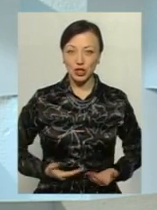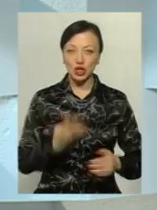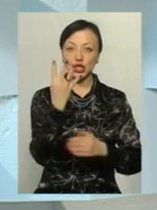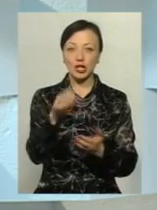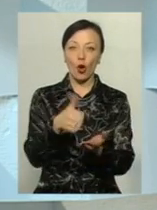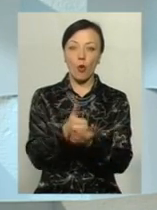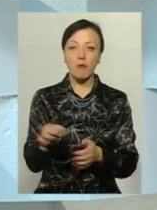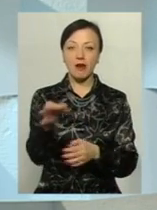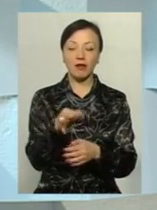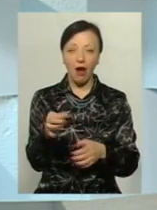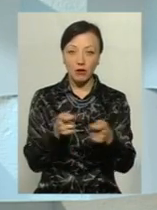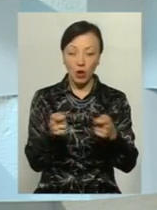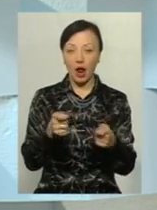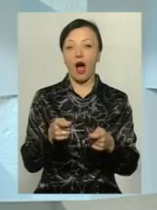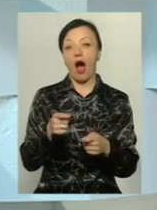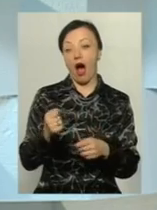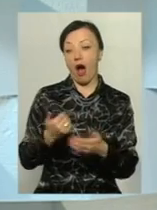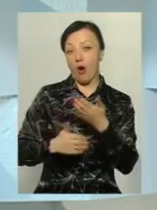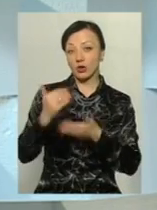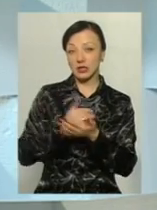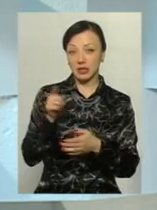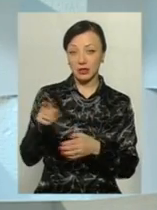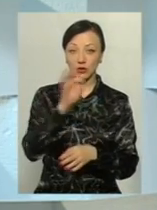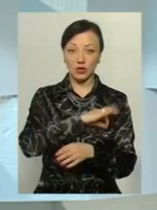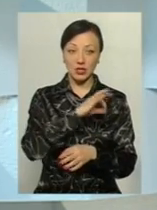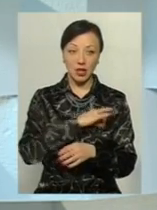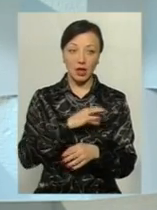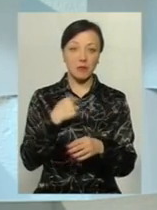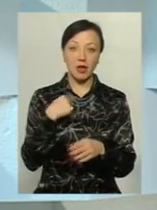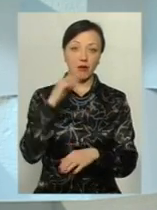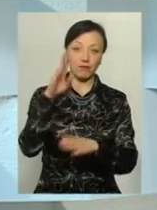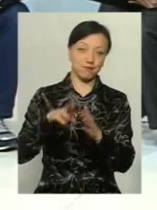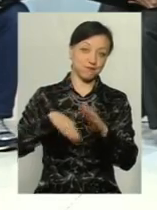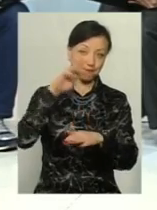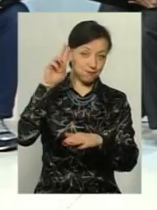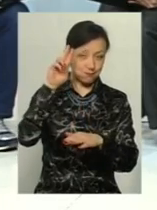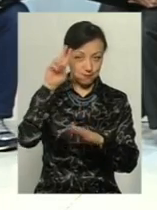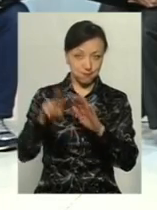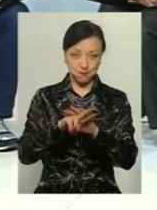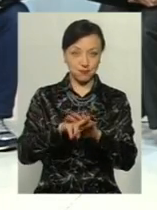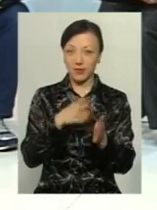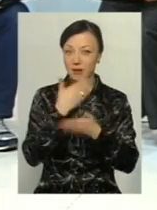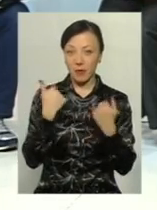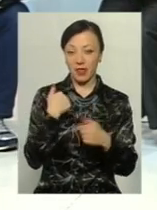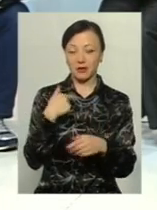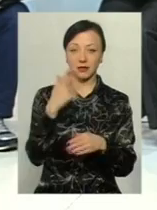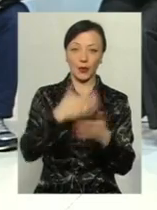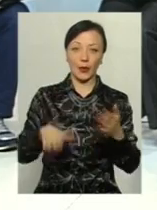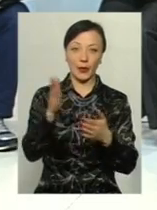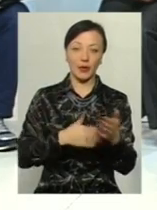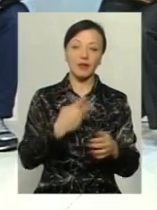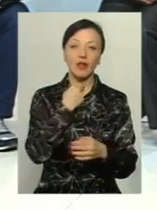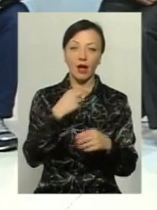останній скористався тим, що наша каденція кінчилася, ми ніколи ні під кого не лягали і не збиралися, і нас просто-напросто зарубали, причому в самий